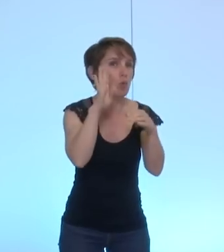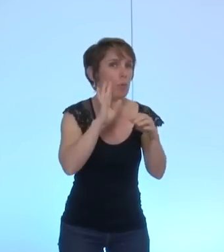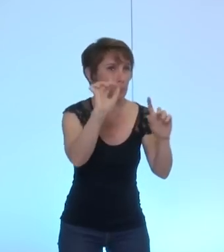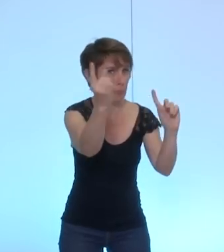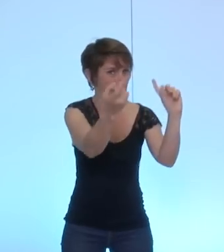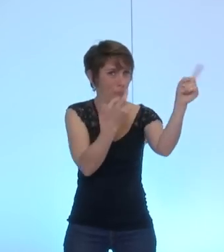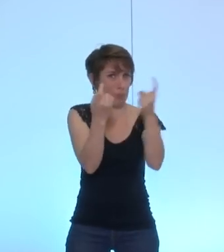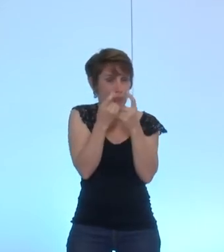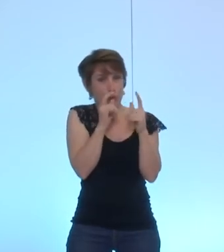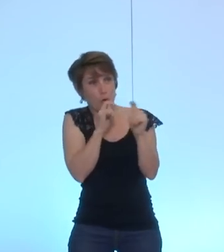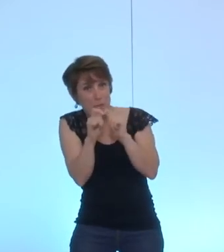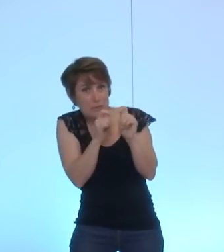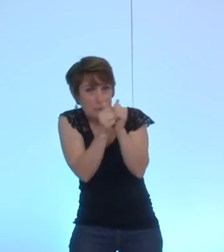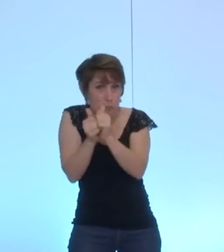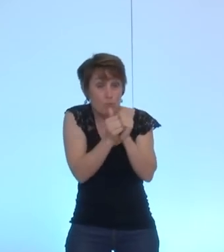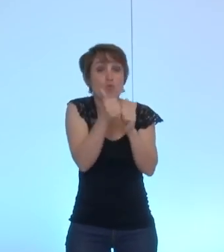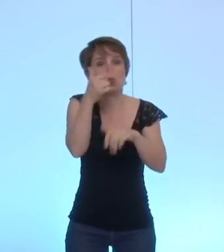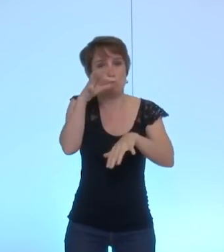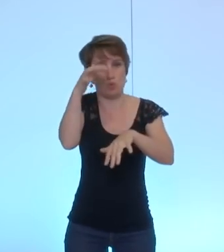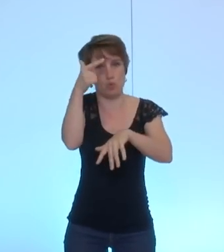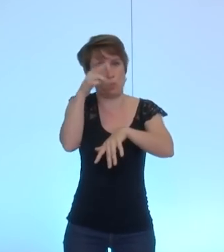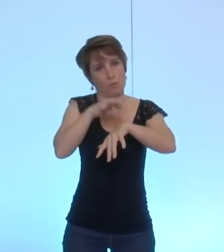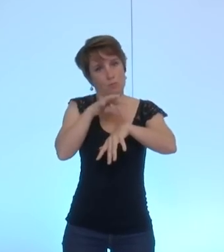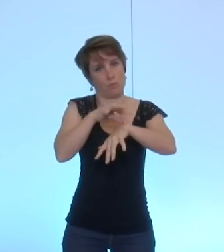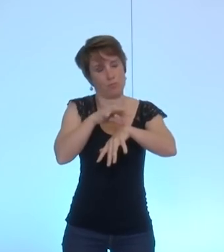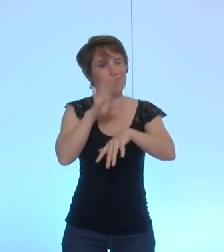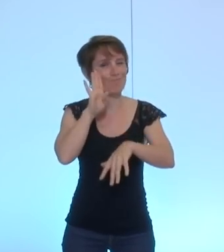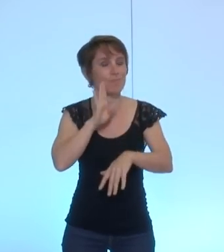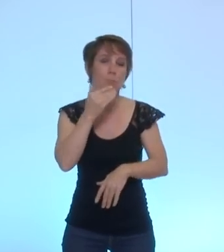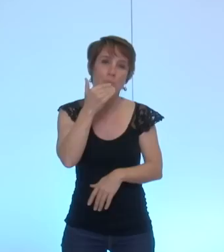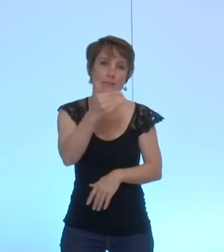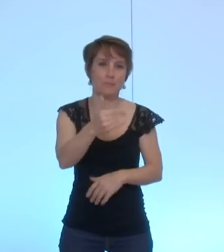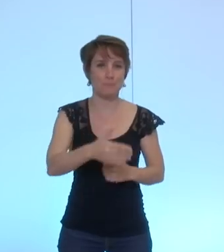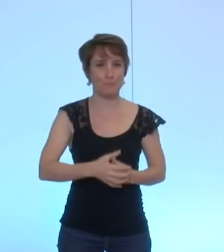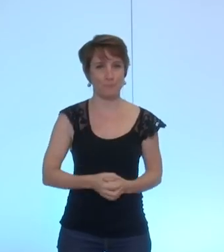ne bouge pour discuter deux minutes merci